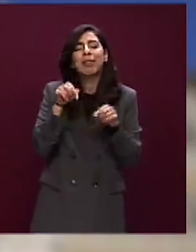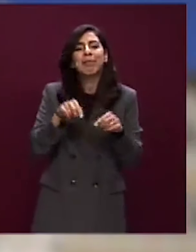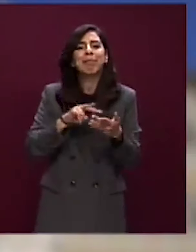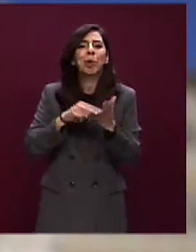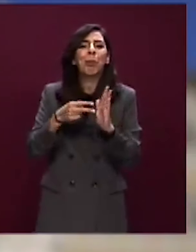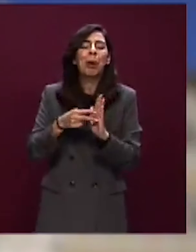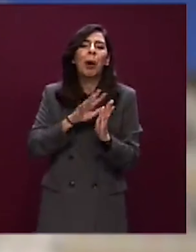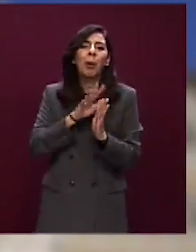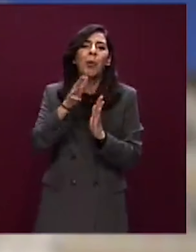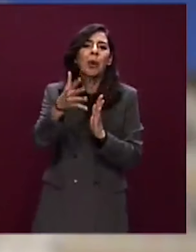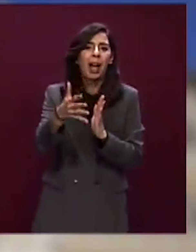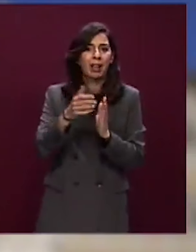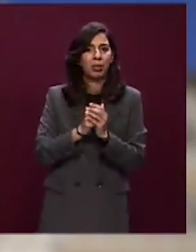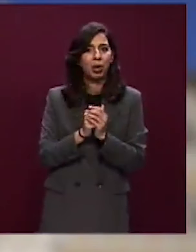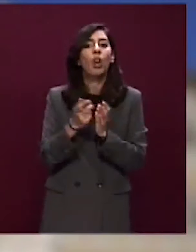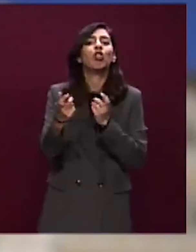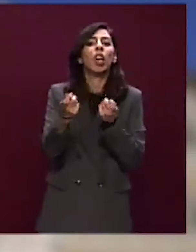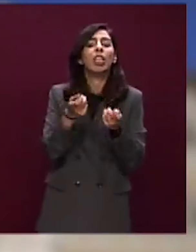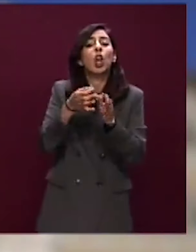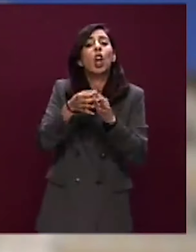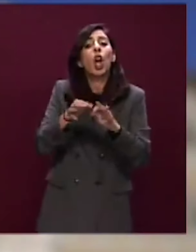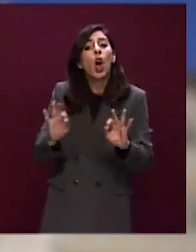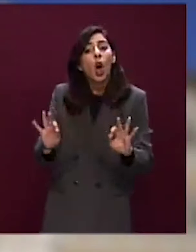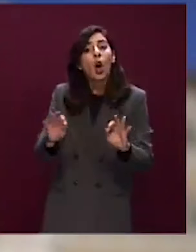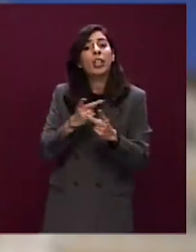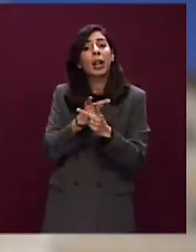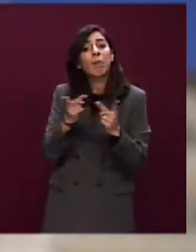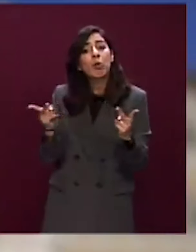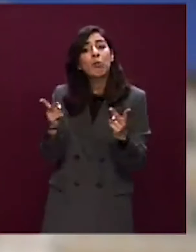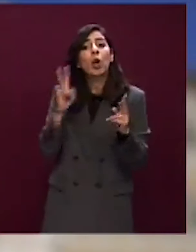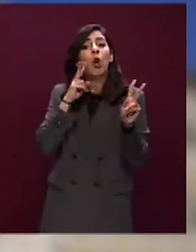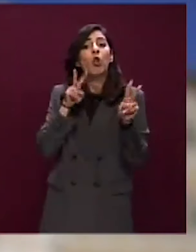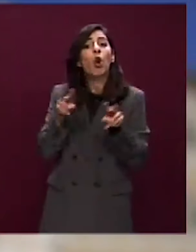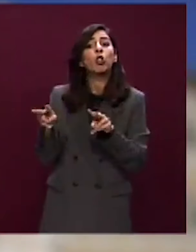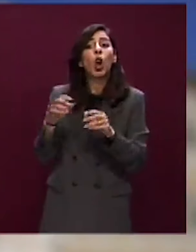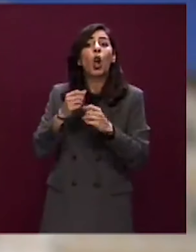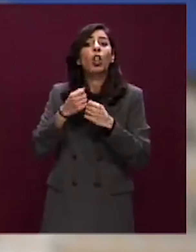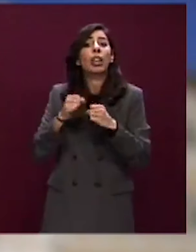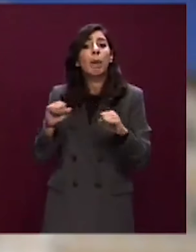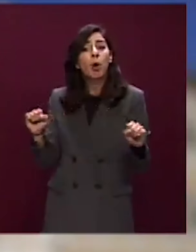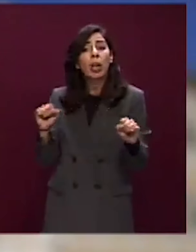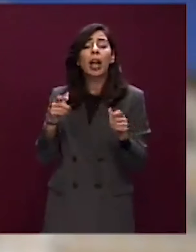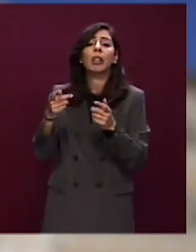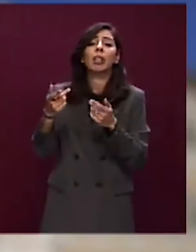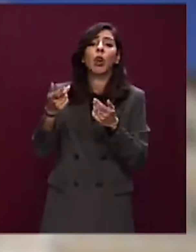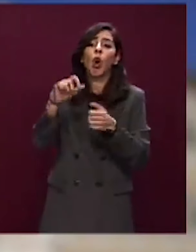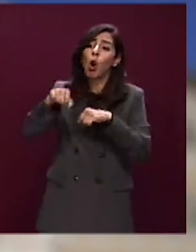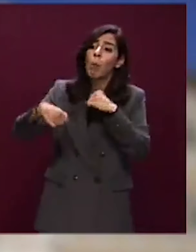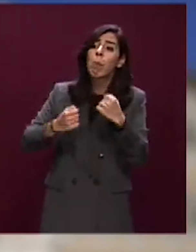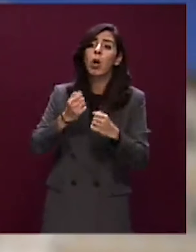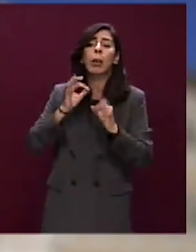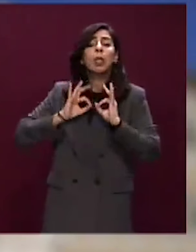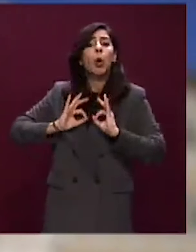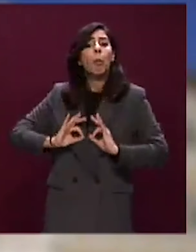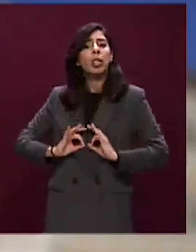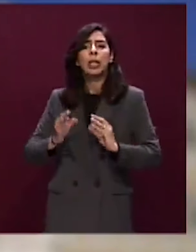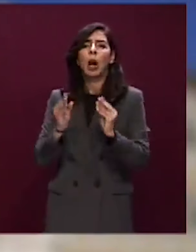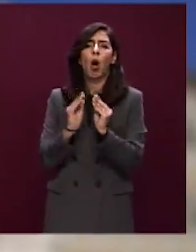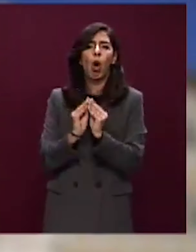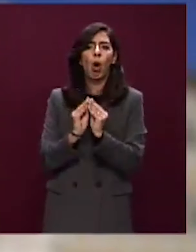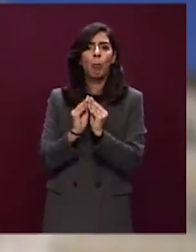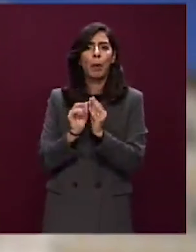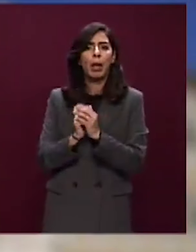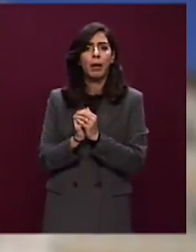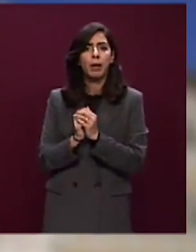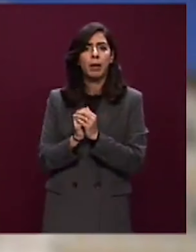viene gestito l'ordine pubblico e più in generale di come agiscono le forze di polizia. Questo è un pezzo di democrazia che è